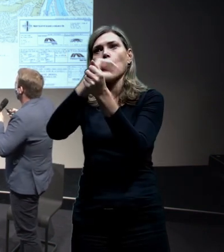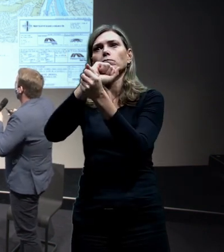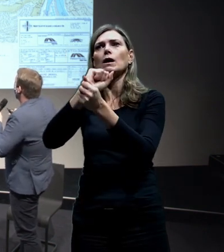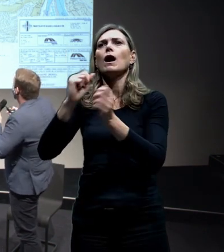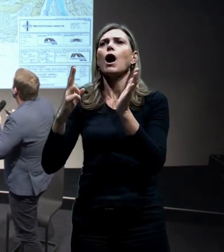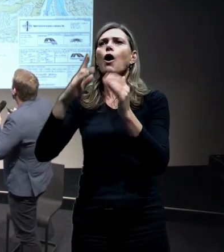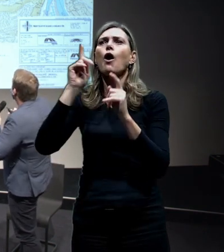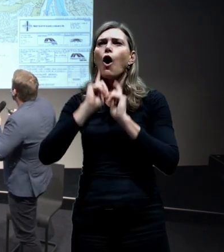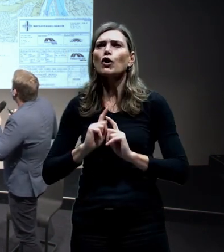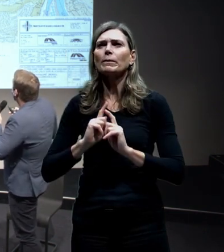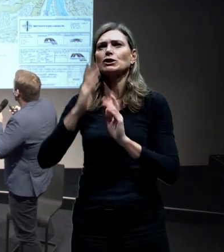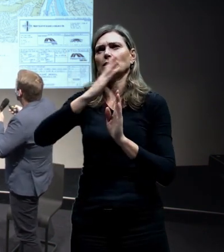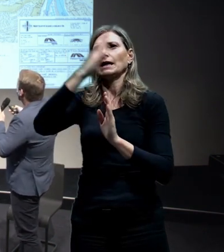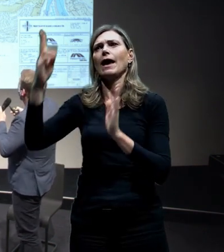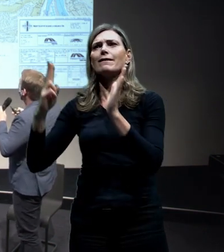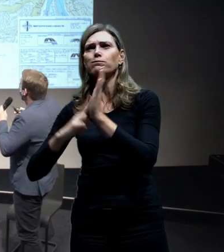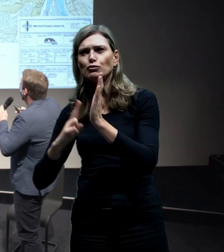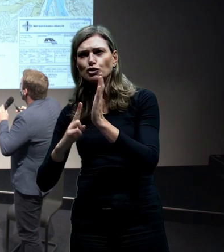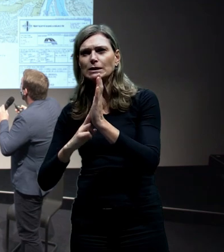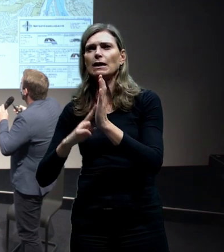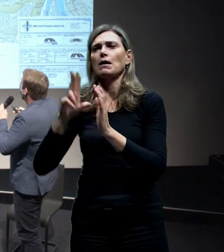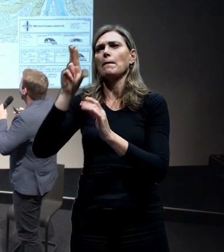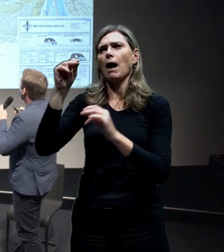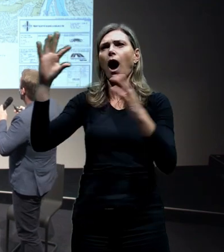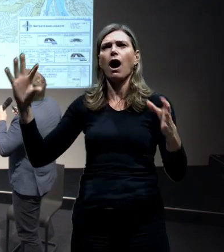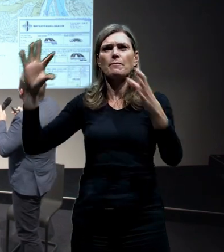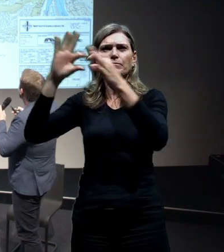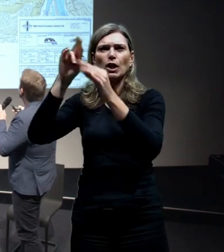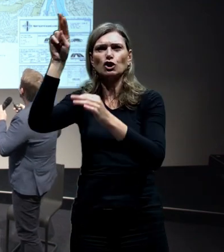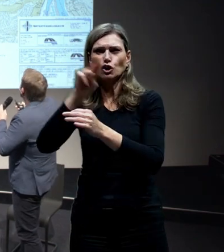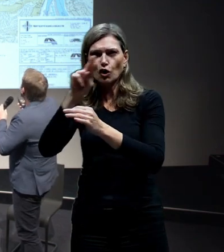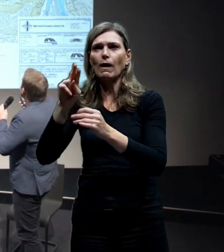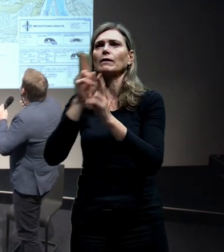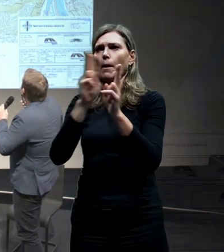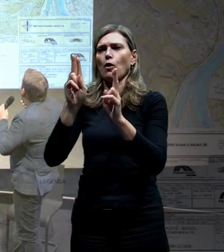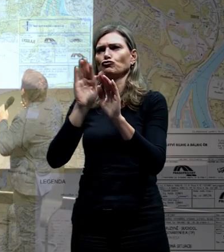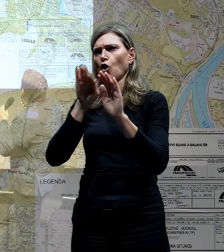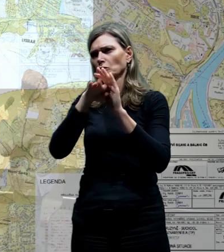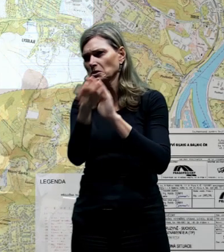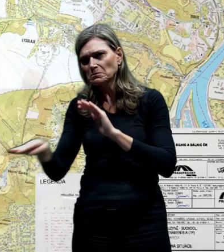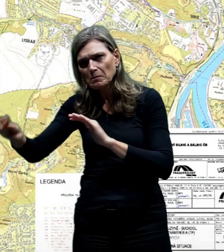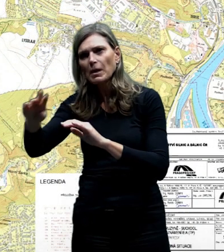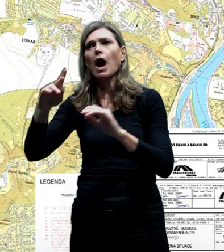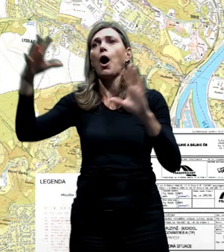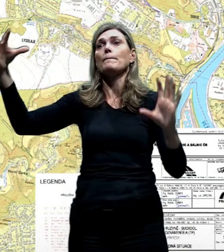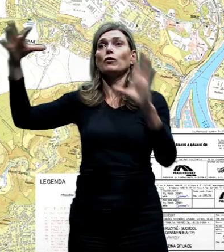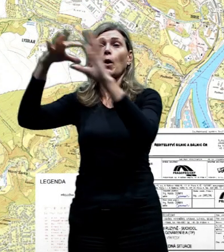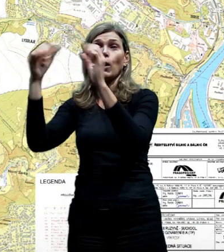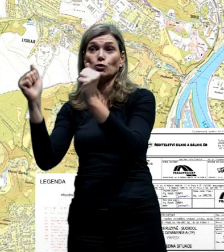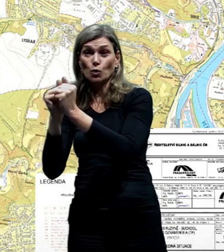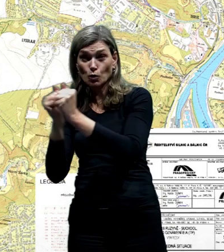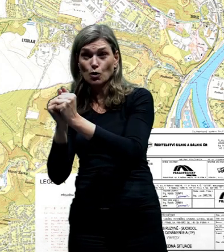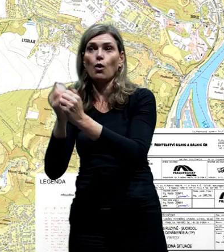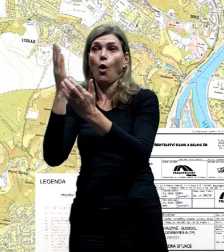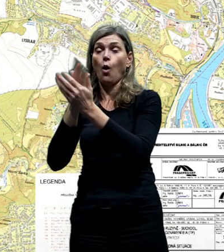nebušicemi přední kopaninou. Je tam křižovatka napojící horoměřice a potom se dostáváme k oblasti Sůhdolu, kde před